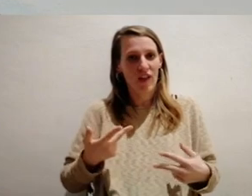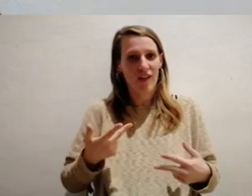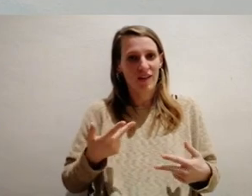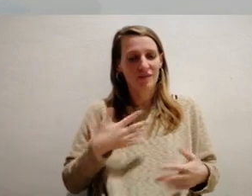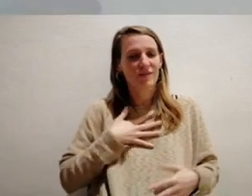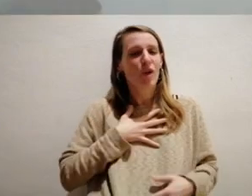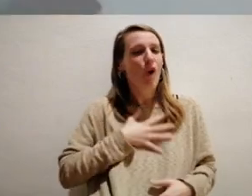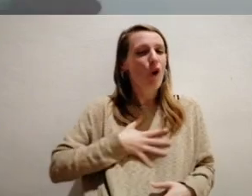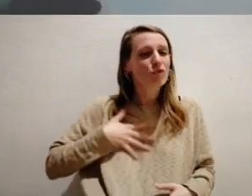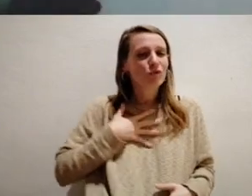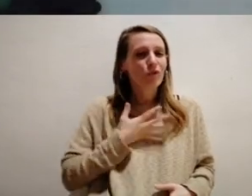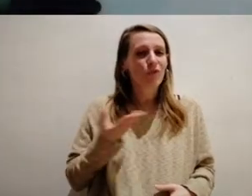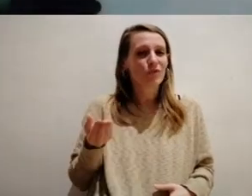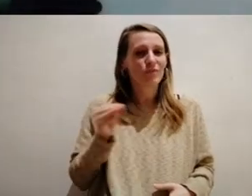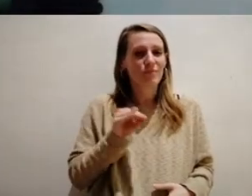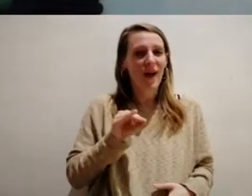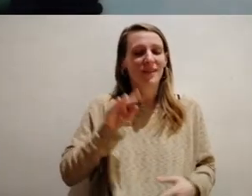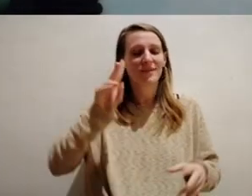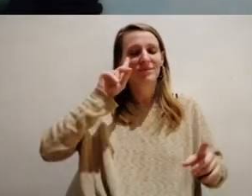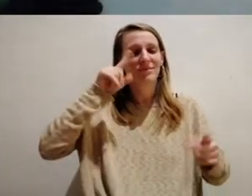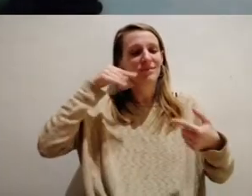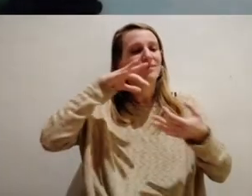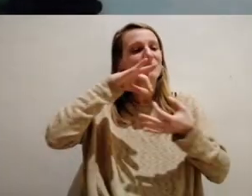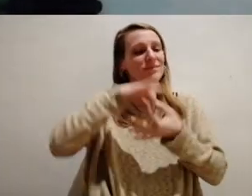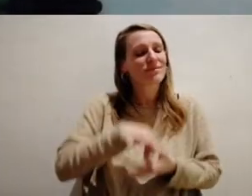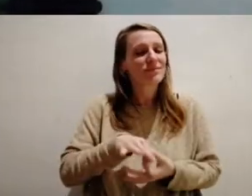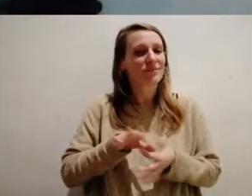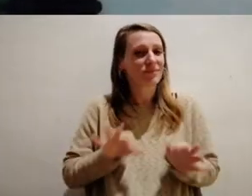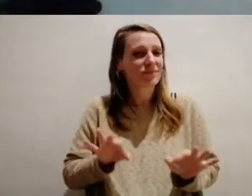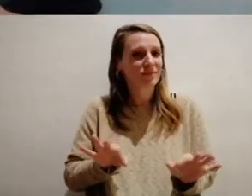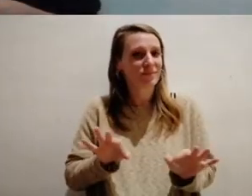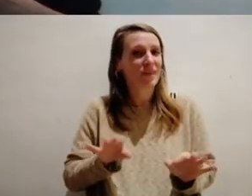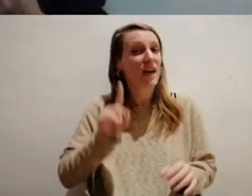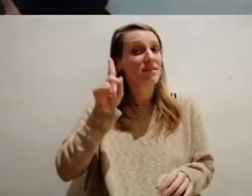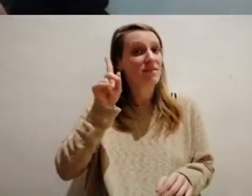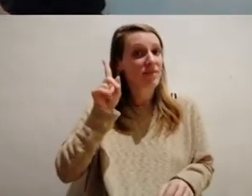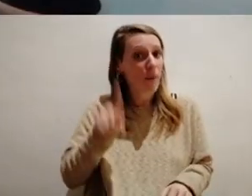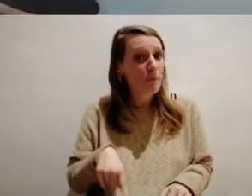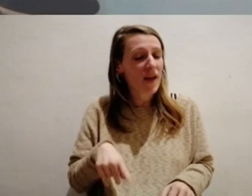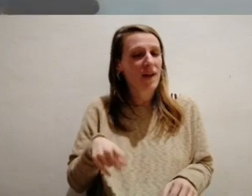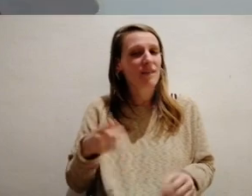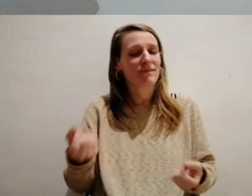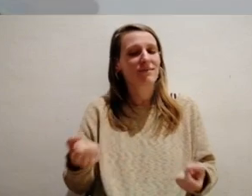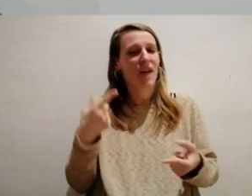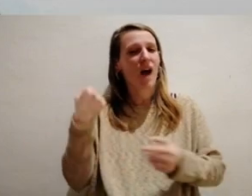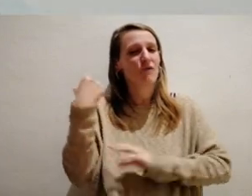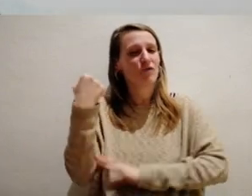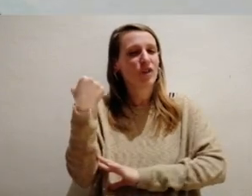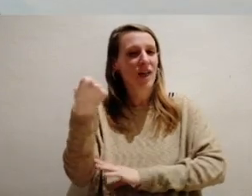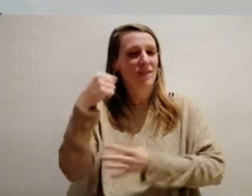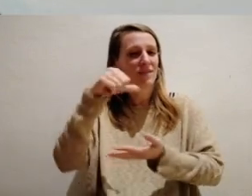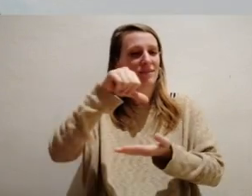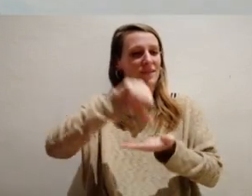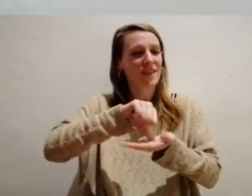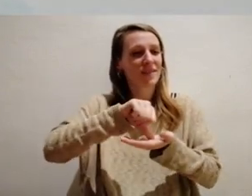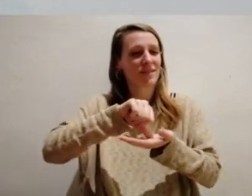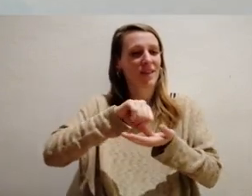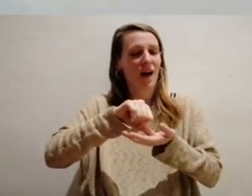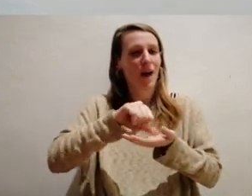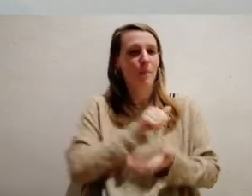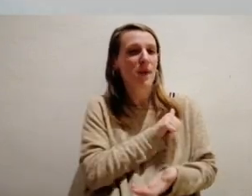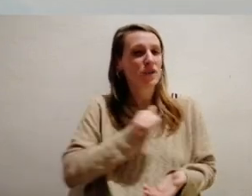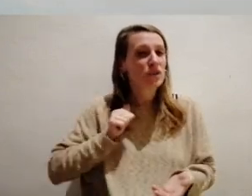supergostós i reconciliador. Jo crec que de cara a l'exterior també et dona una fortalesa i un centre